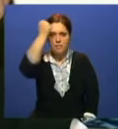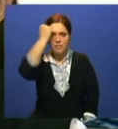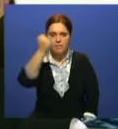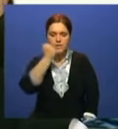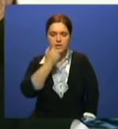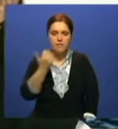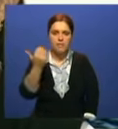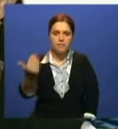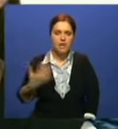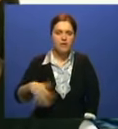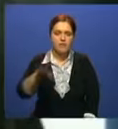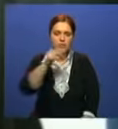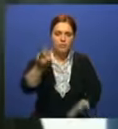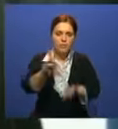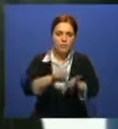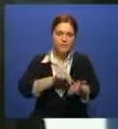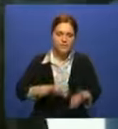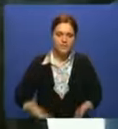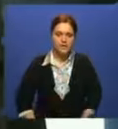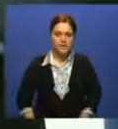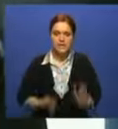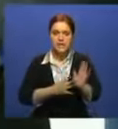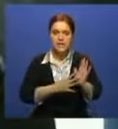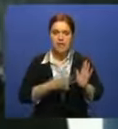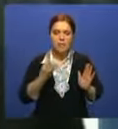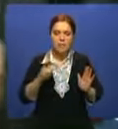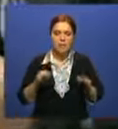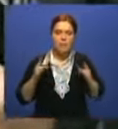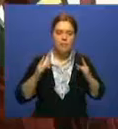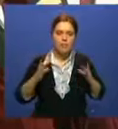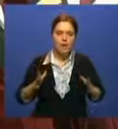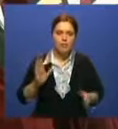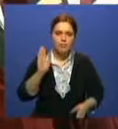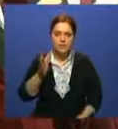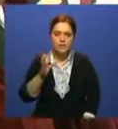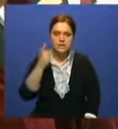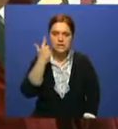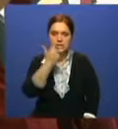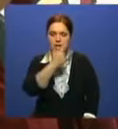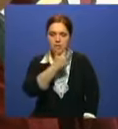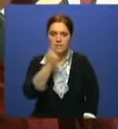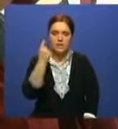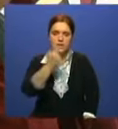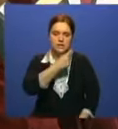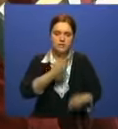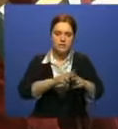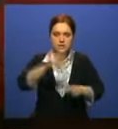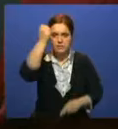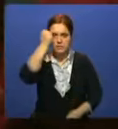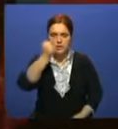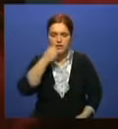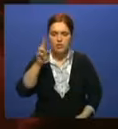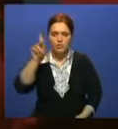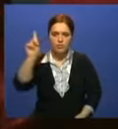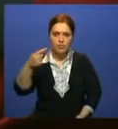благодарность, и мы все должны брать с них пример. 9 мая – праздник необычный. Со слезами на глазах и с великой благодарностью тем, кто не только